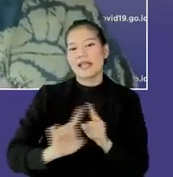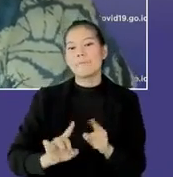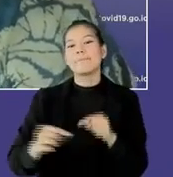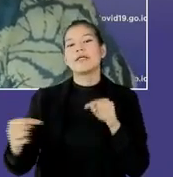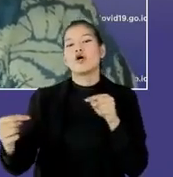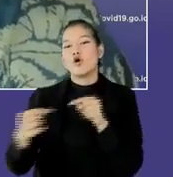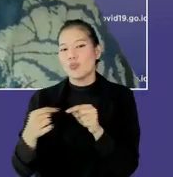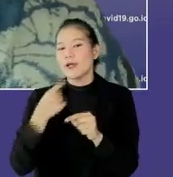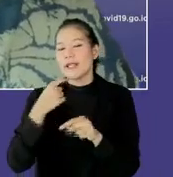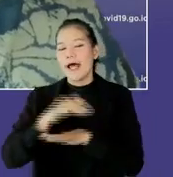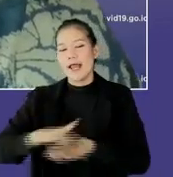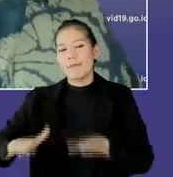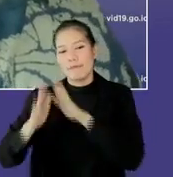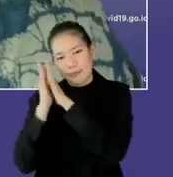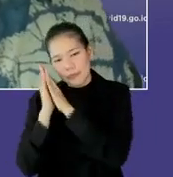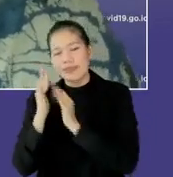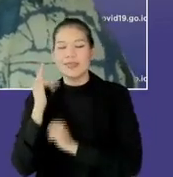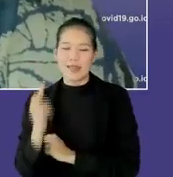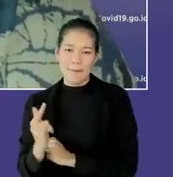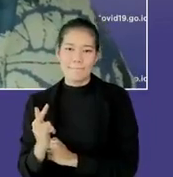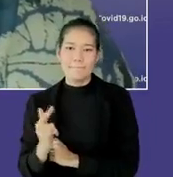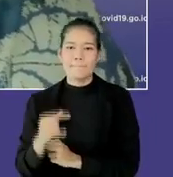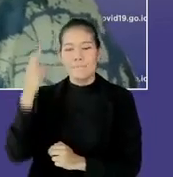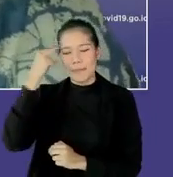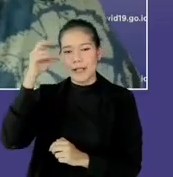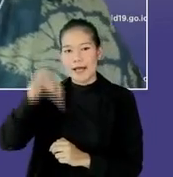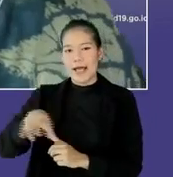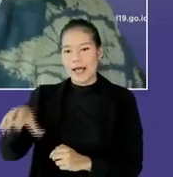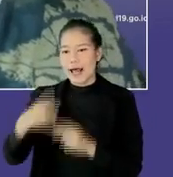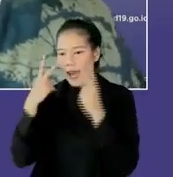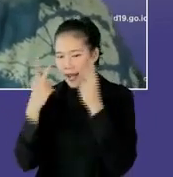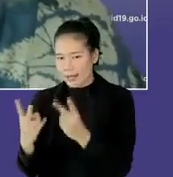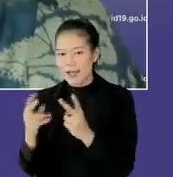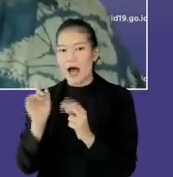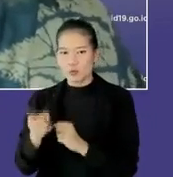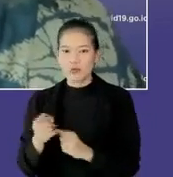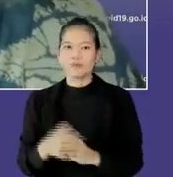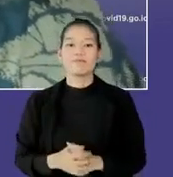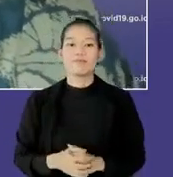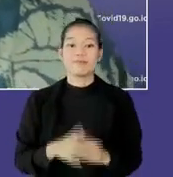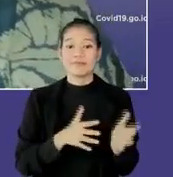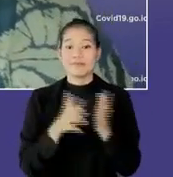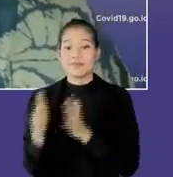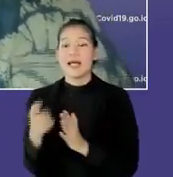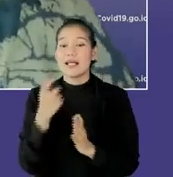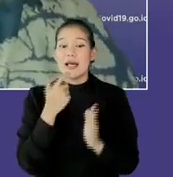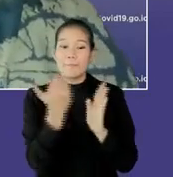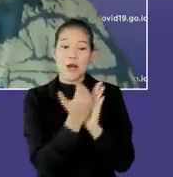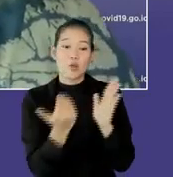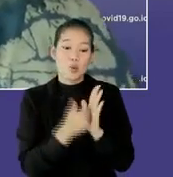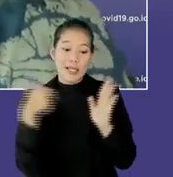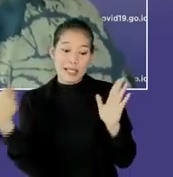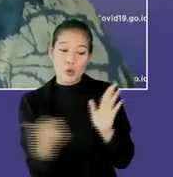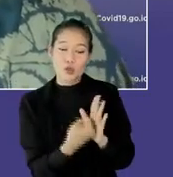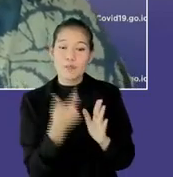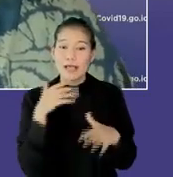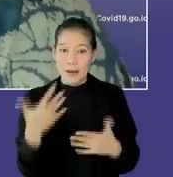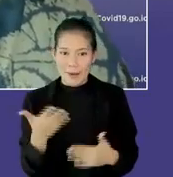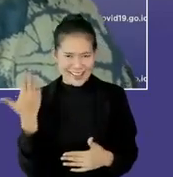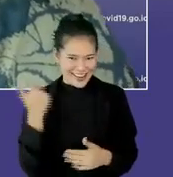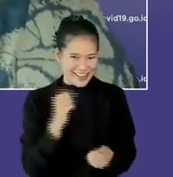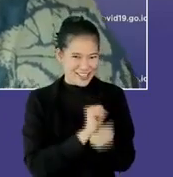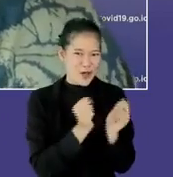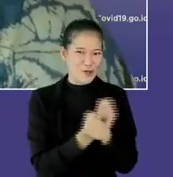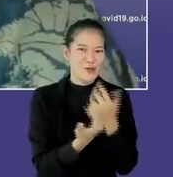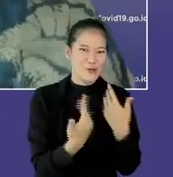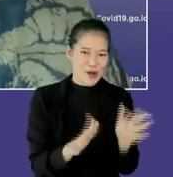tempat tidur, angkabor, harus menjadi perhatian setiap pemerintah daerah. Kita lanjut, dokter Ula, sekarang ke kepatuhan ya, kalau dari tadi kita udah bicara kasusnya